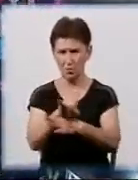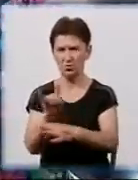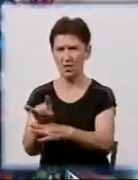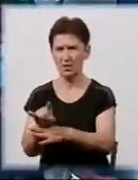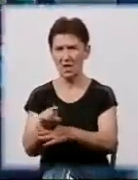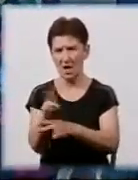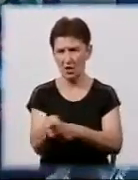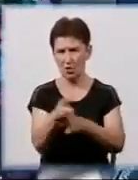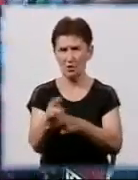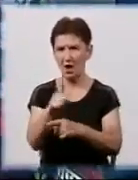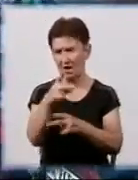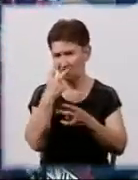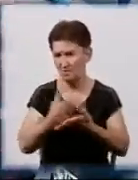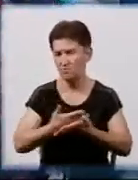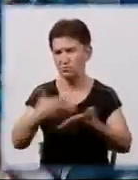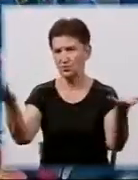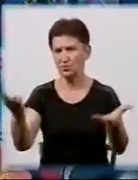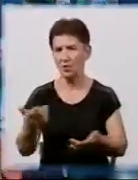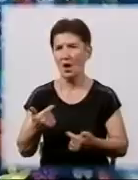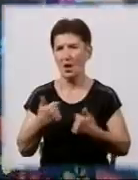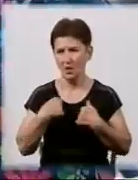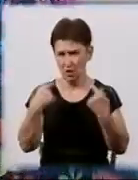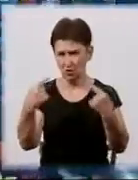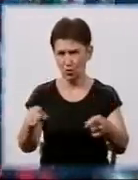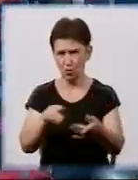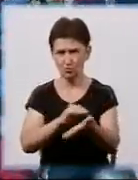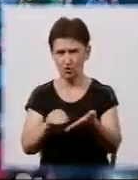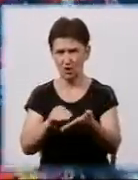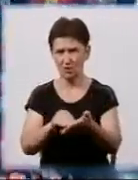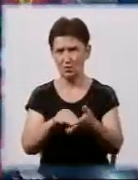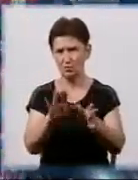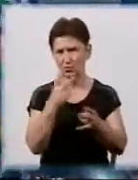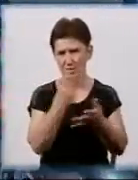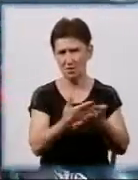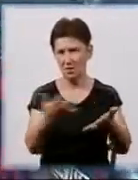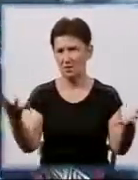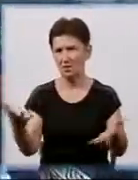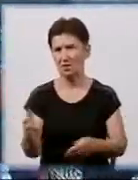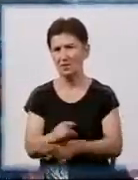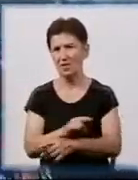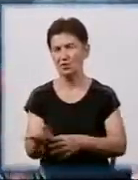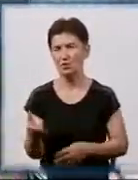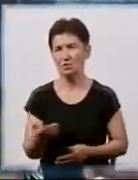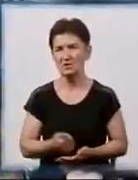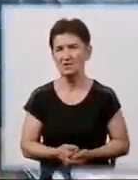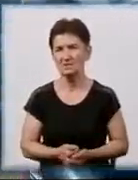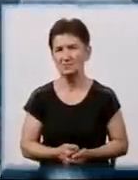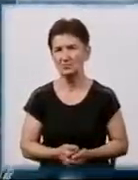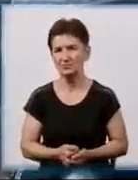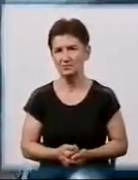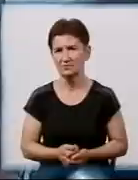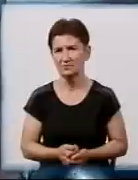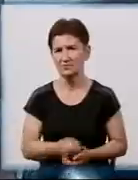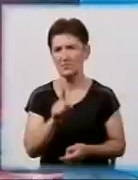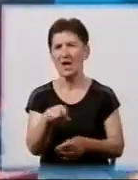набрехала, ви брехню випустили. Я приведу другого журналіста і буду розкривати оцю вашу брехню. Ви стверджуєте, що керівник Держгеокадастру?